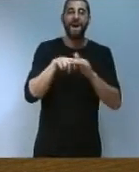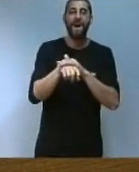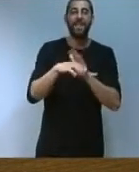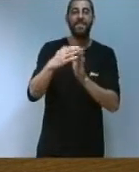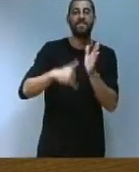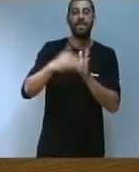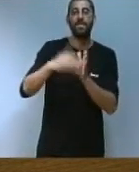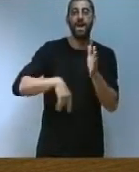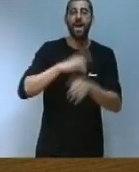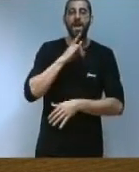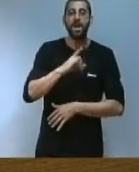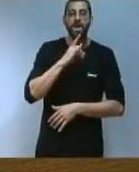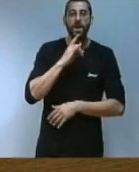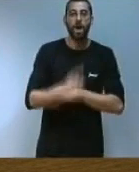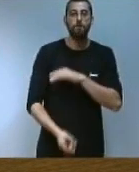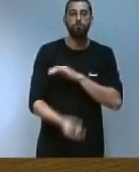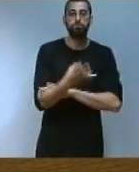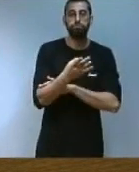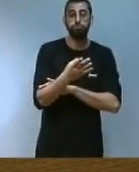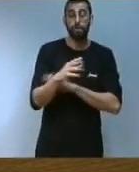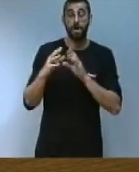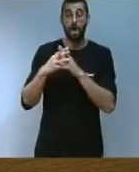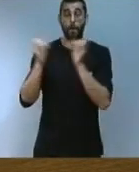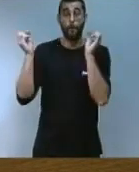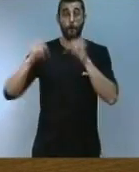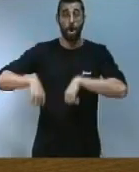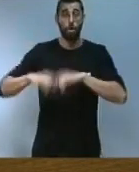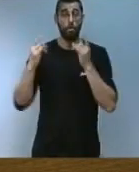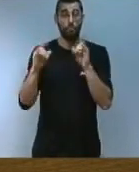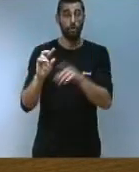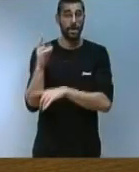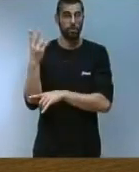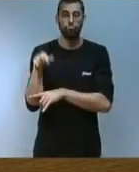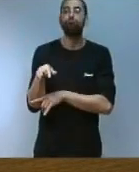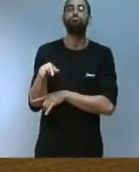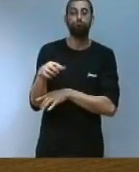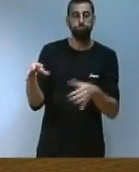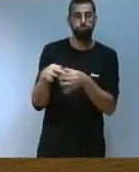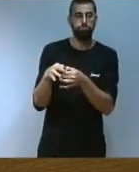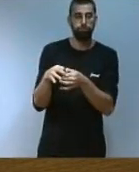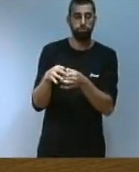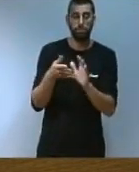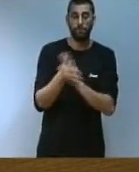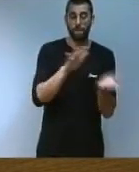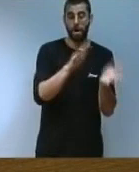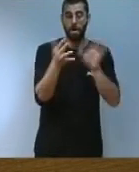d'Energia d'acord amb l'acord del Botànic 2 per tal d'impulsar la transició energètica i aprofitar les noves oportunitats